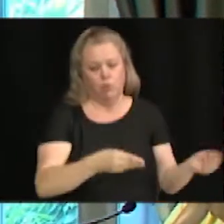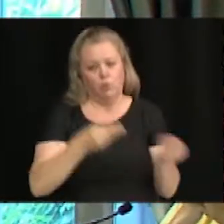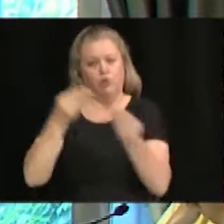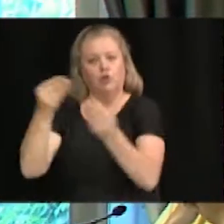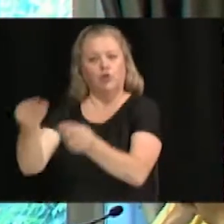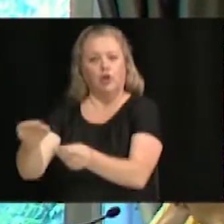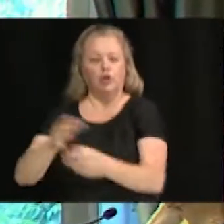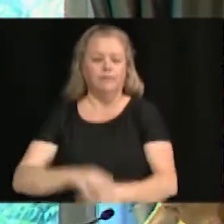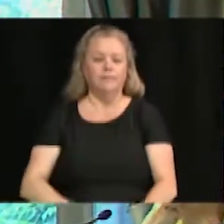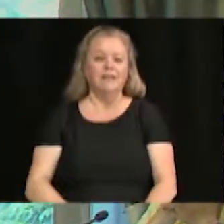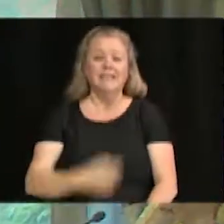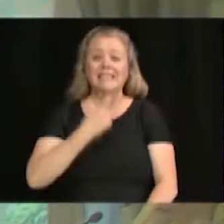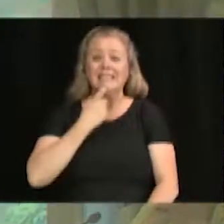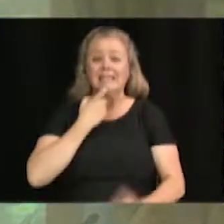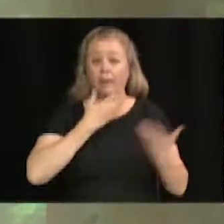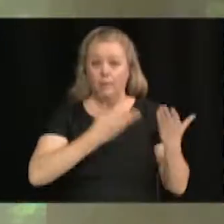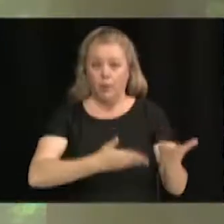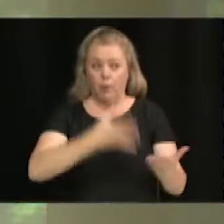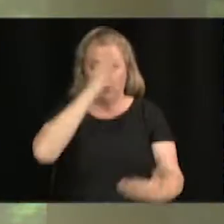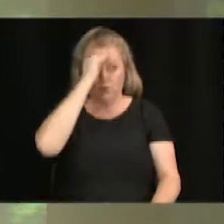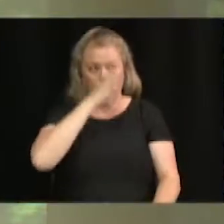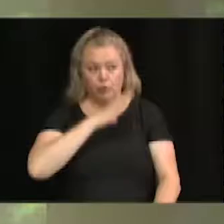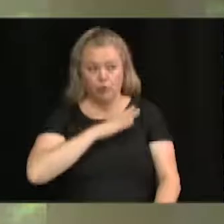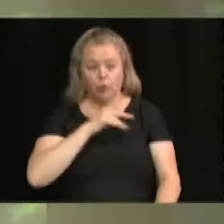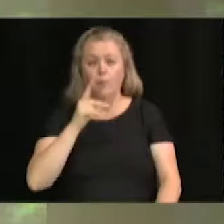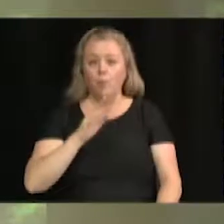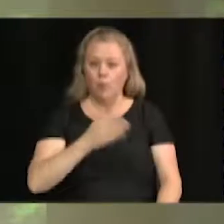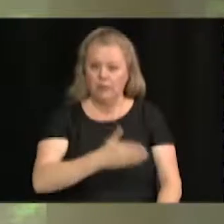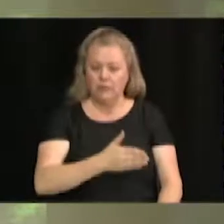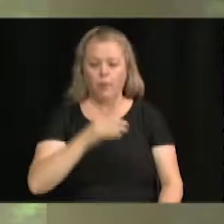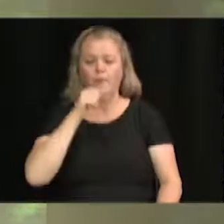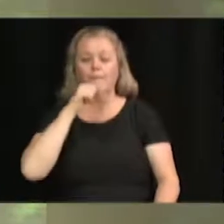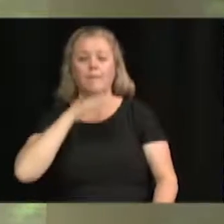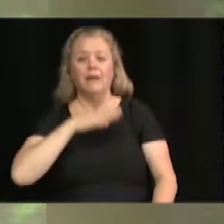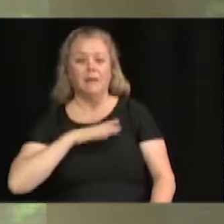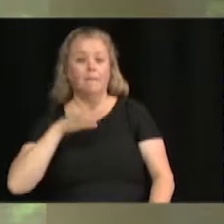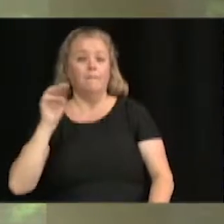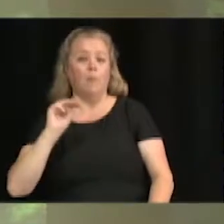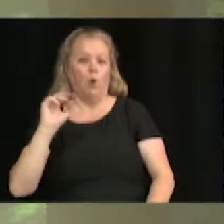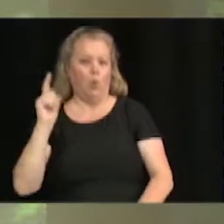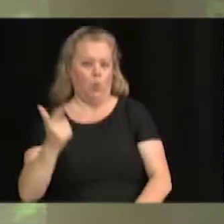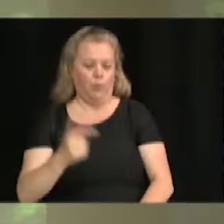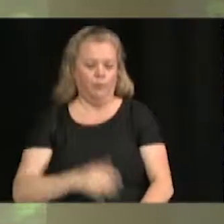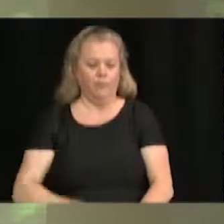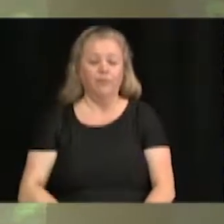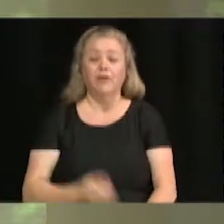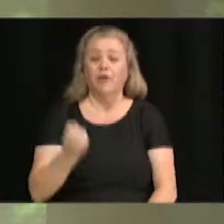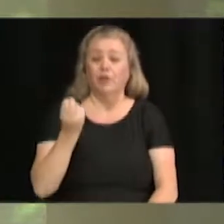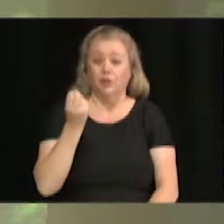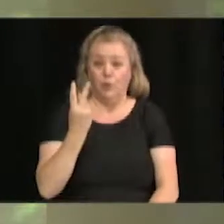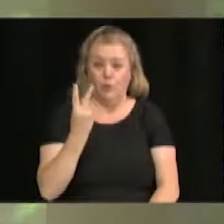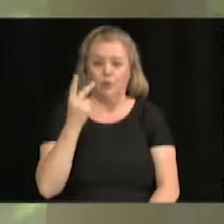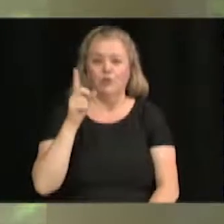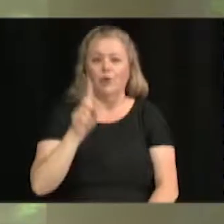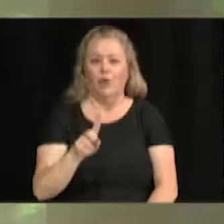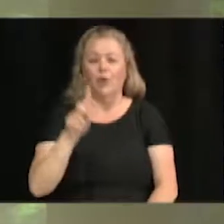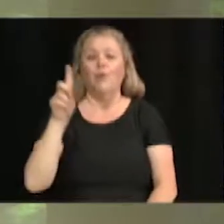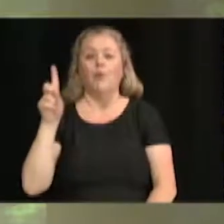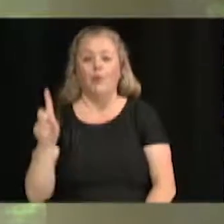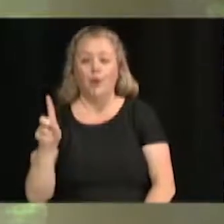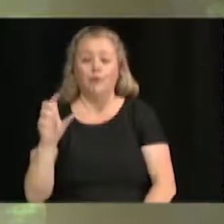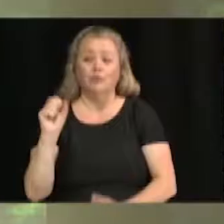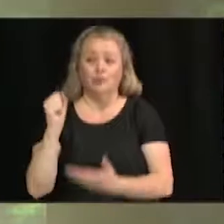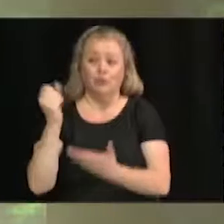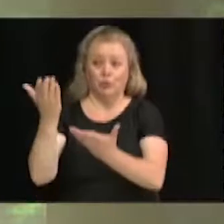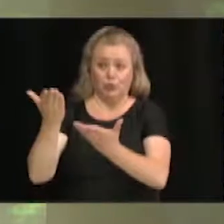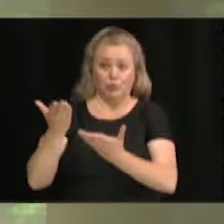Parfait. Proposé par M. Poisson, appuyé par Mme Moreau. 12.1.1, soumission reçue en vue de l'exécution